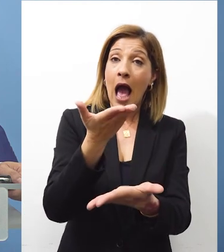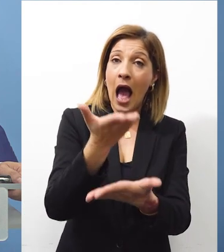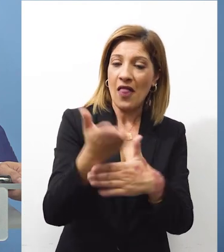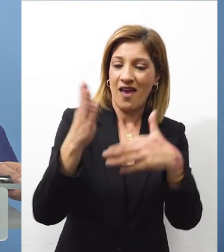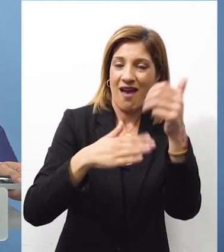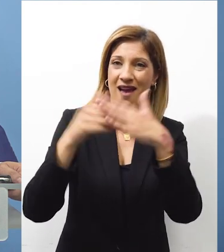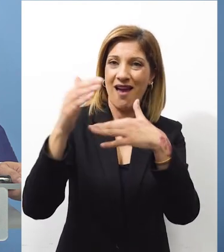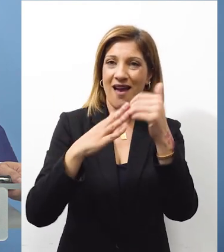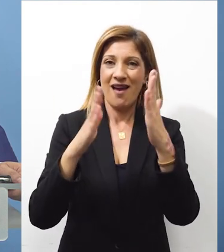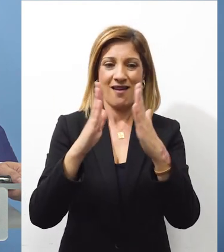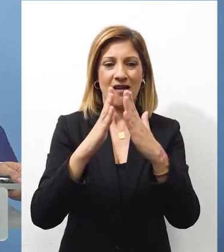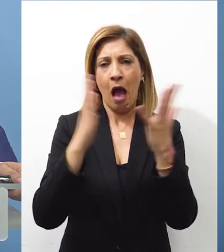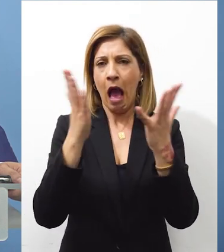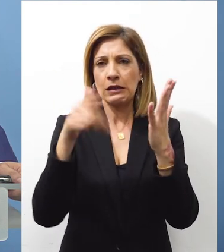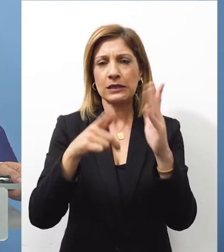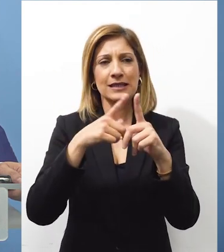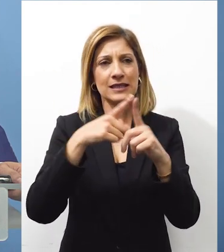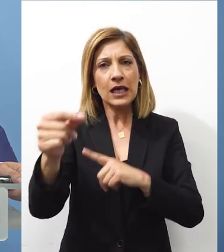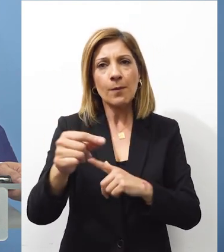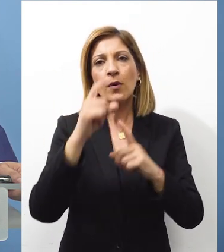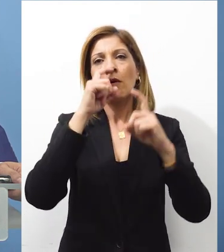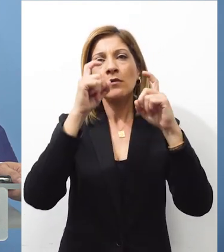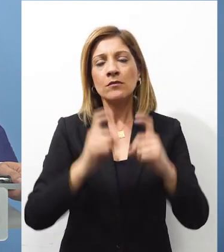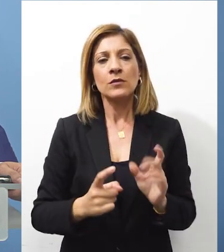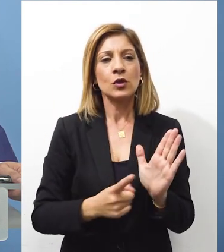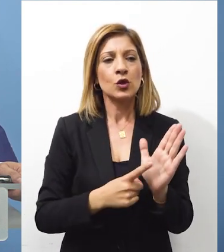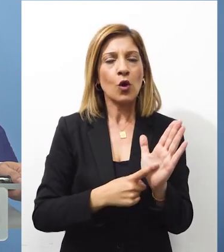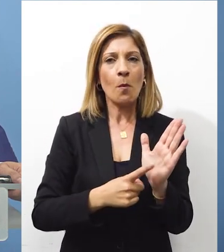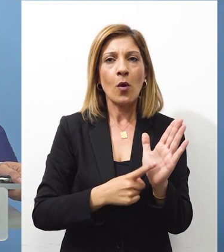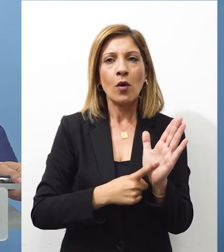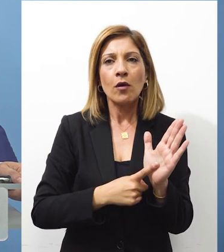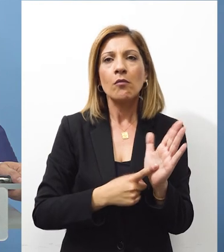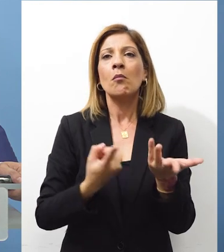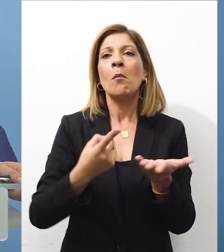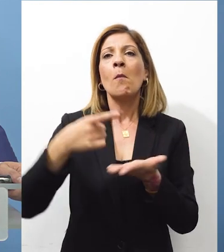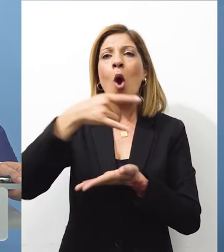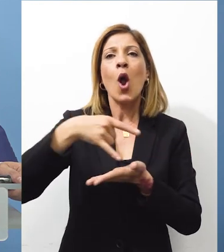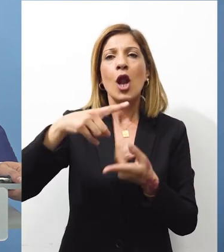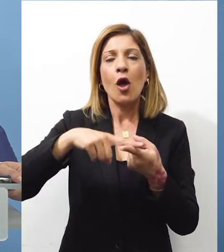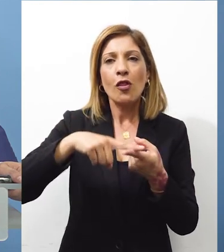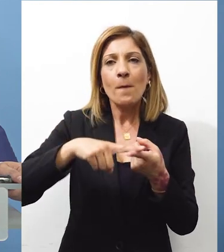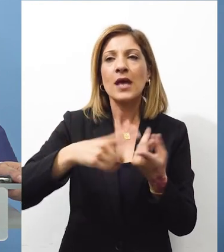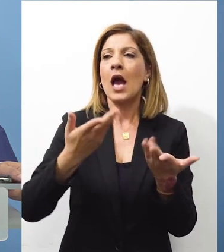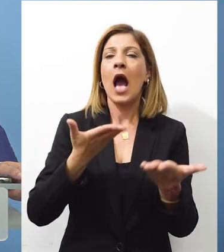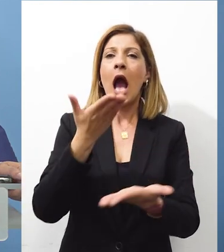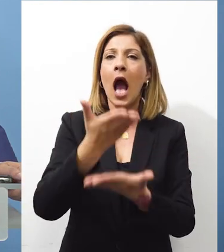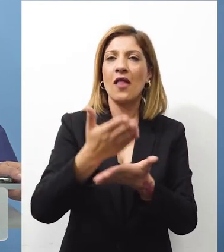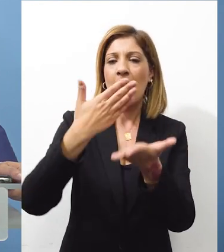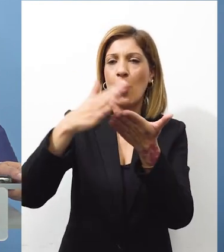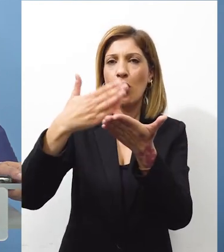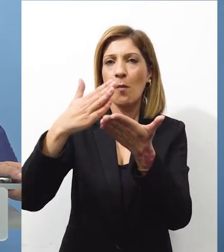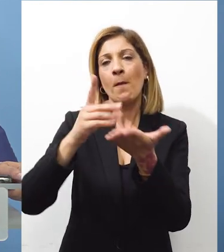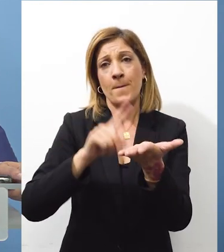υποστατικού στην χώρα μας Προβλέπεται από την κείμενη νομοθεσία Είτε την πολλοδομία σχεκίσεως Είτε την περιαδοδόν και